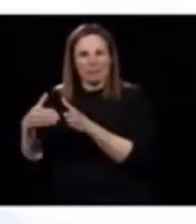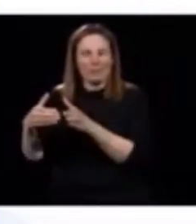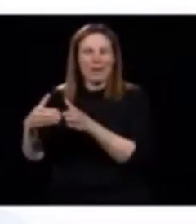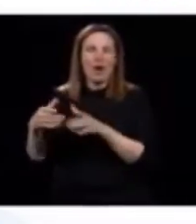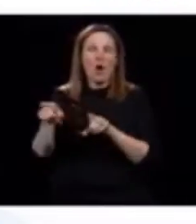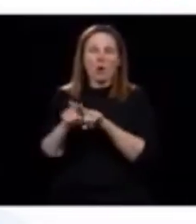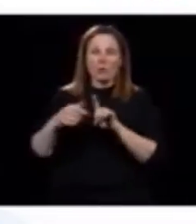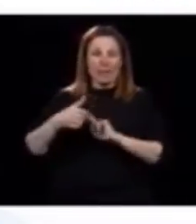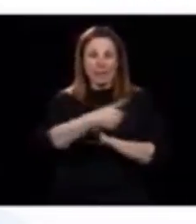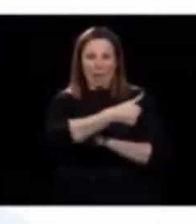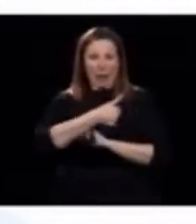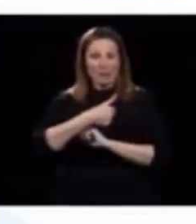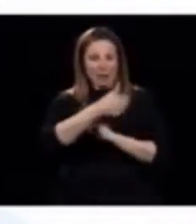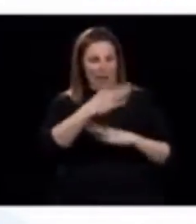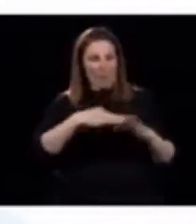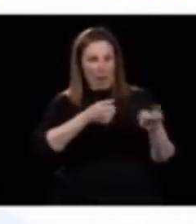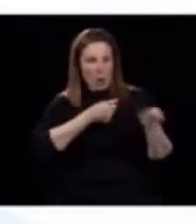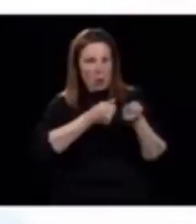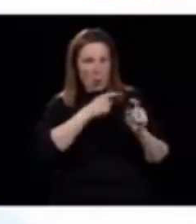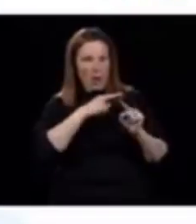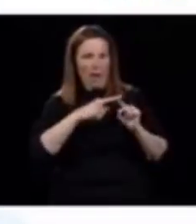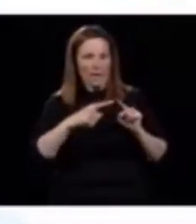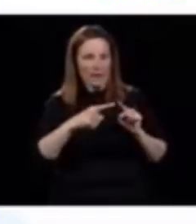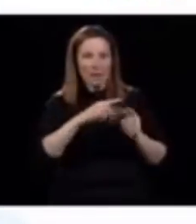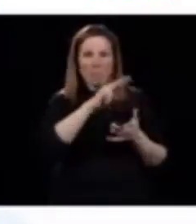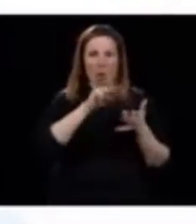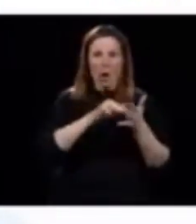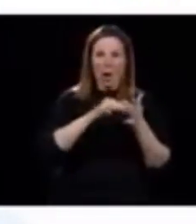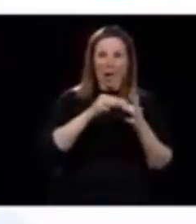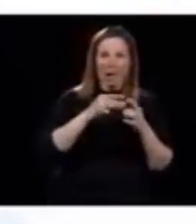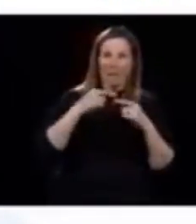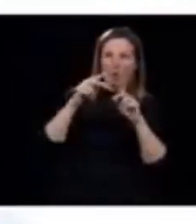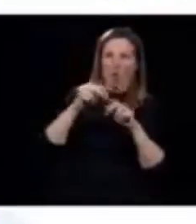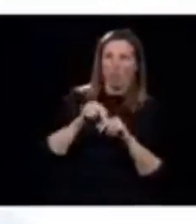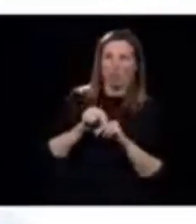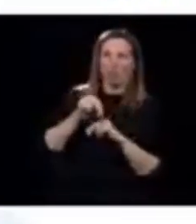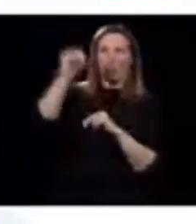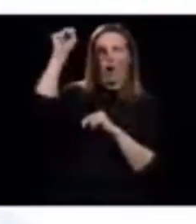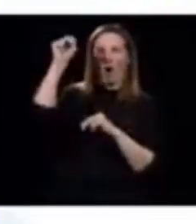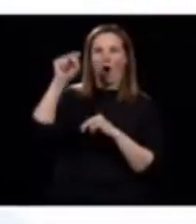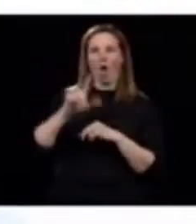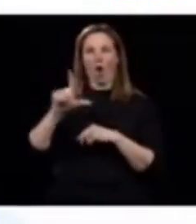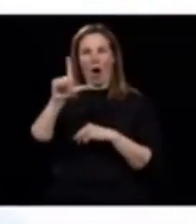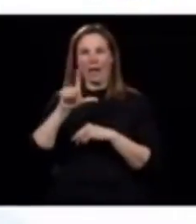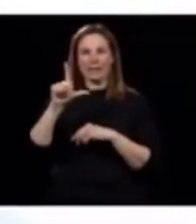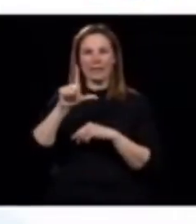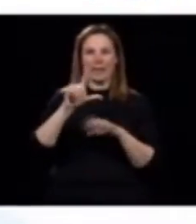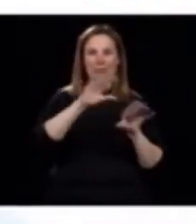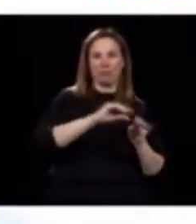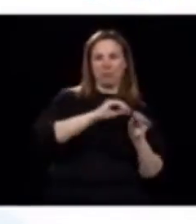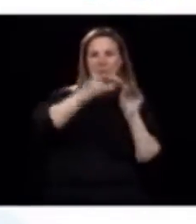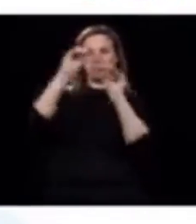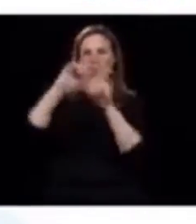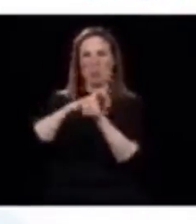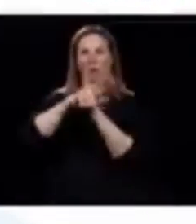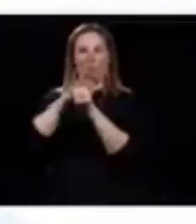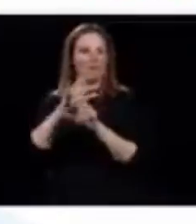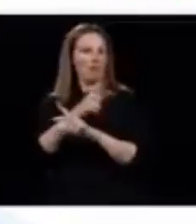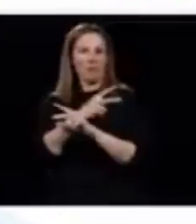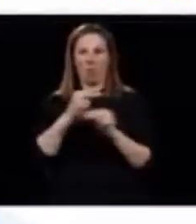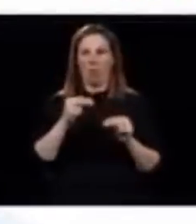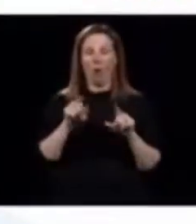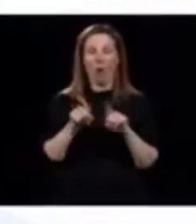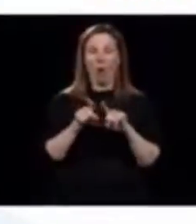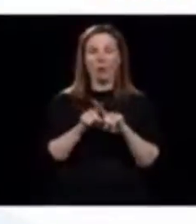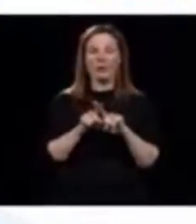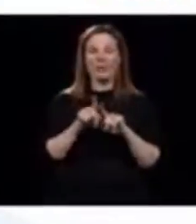déplacements. Il faut éviter que Montréal aille dans les Laurentides et installe un foyer au nord, ce qui n pas nécessaire. Il y la banlieue